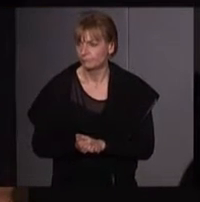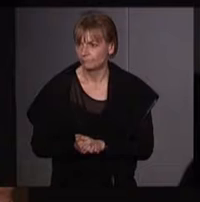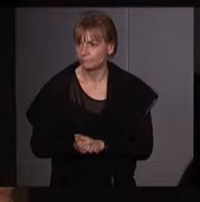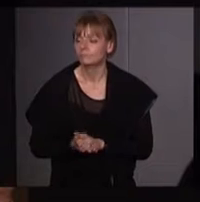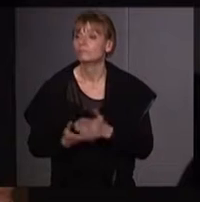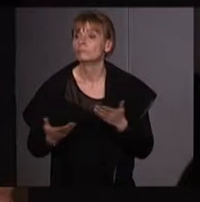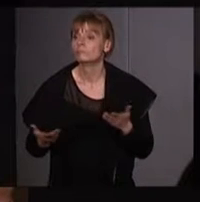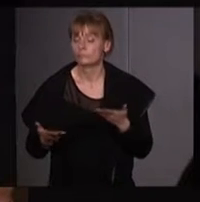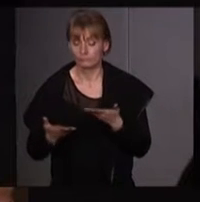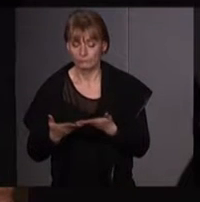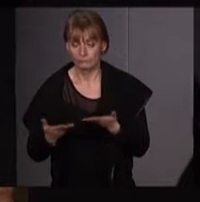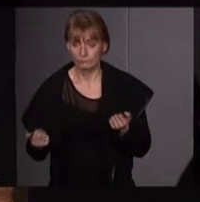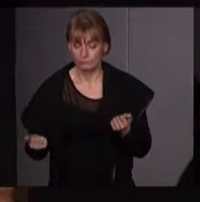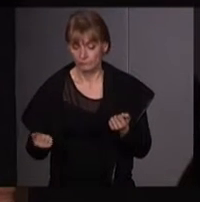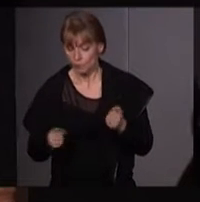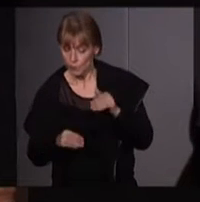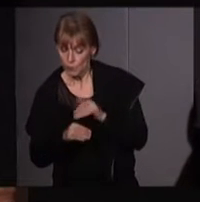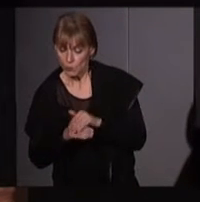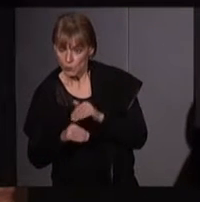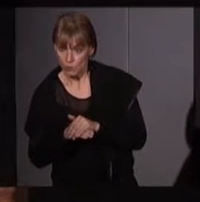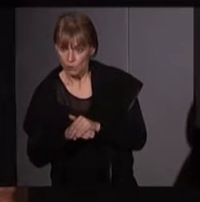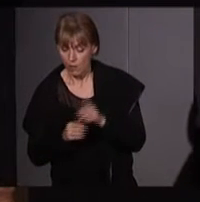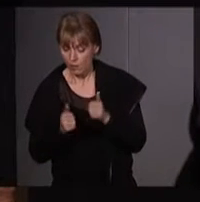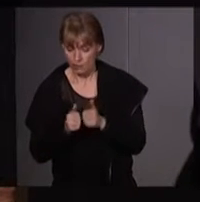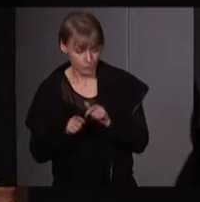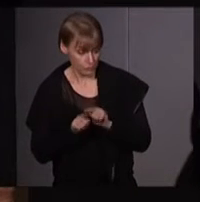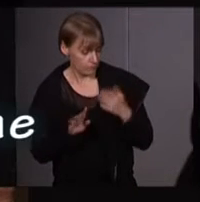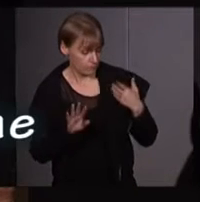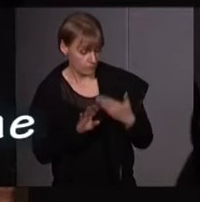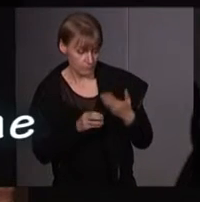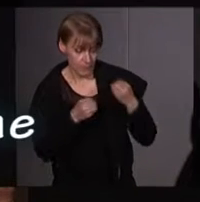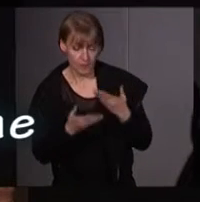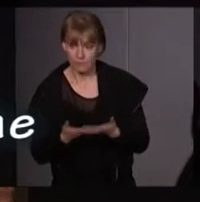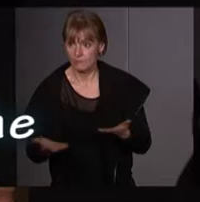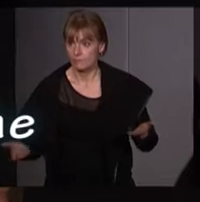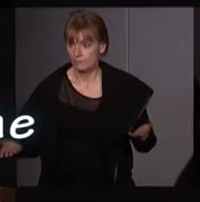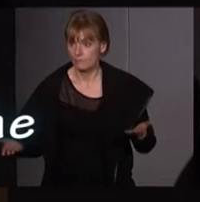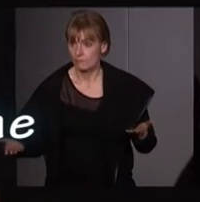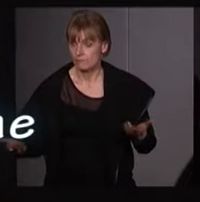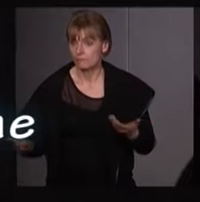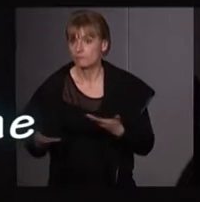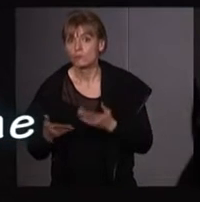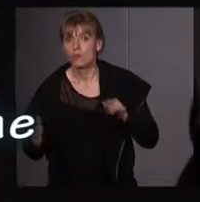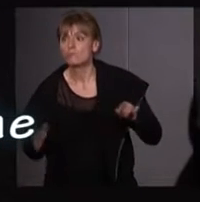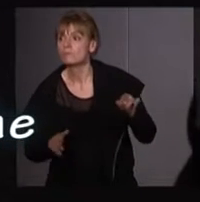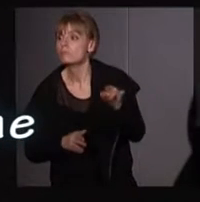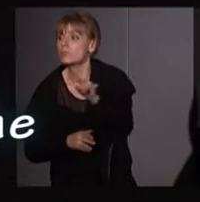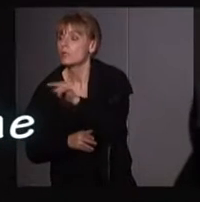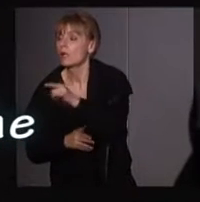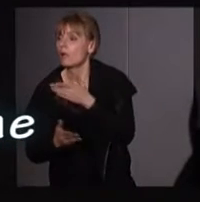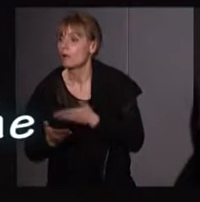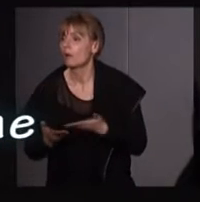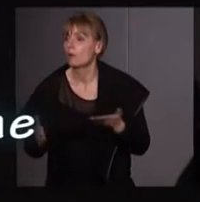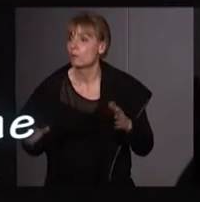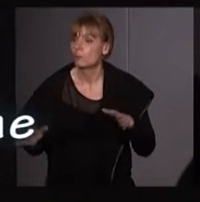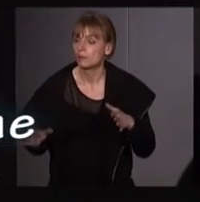l'enjeu de cette science ce soir, c'est exactement ce qui vient de se passer. A savoir que pour un certain nombre d vous, j'imagine, vous avez déjà entendu